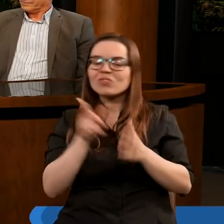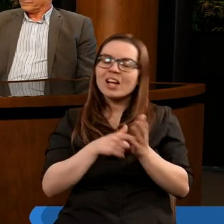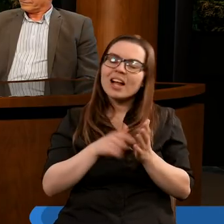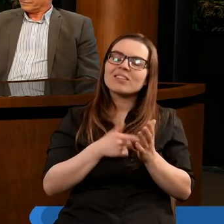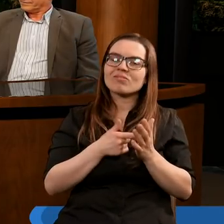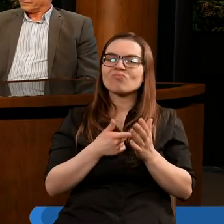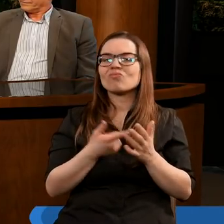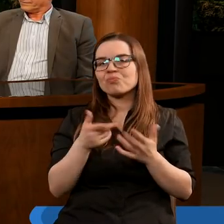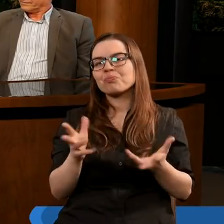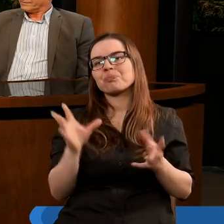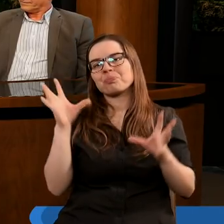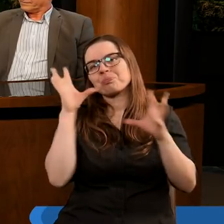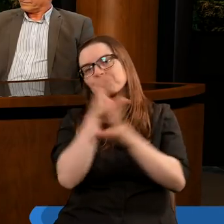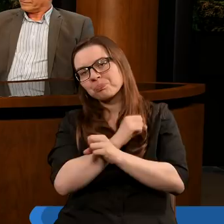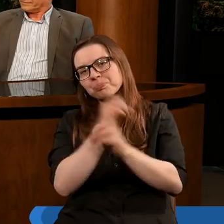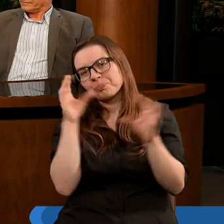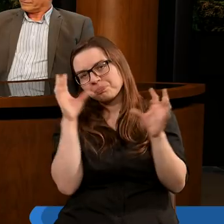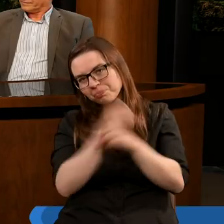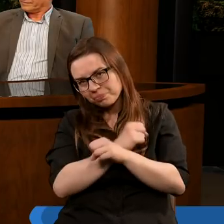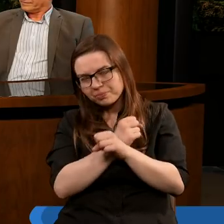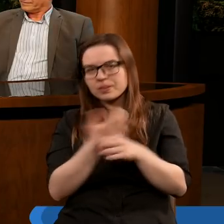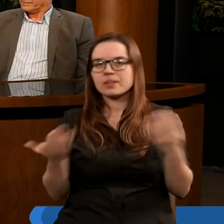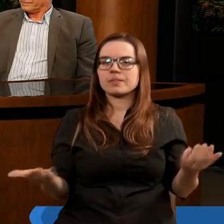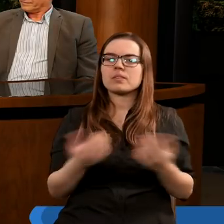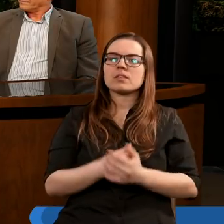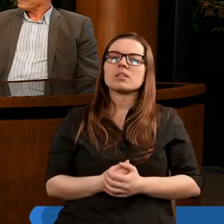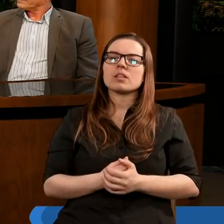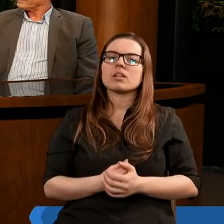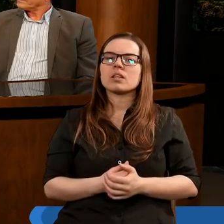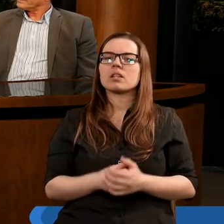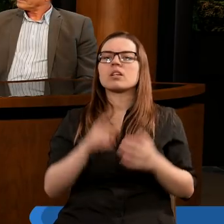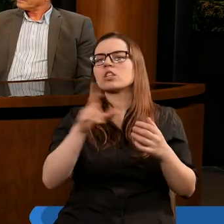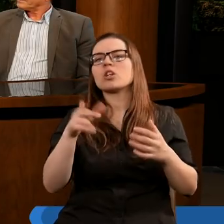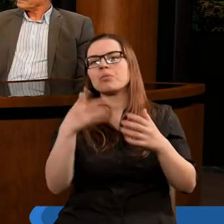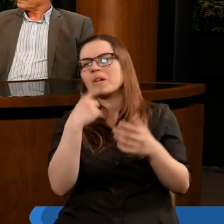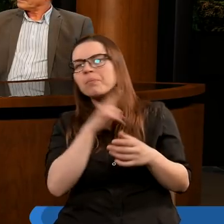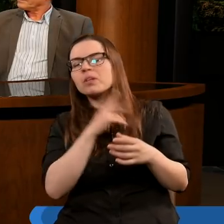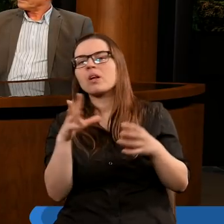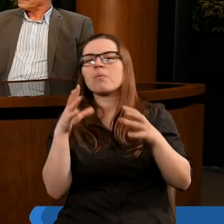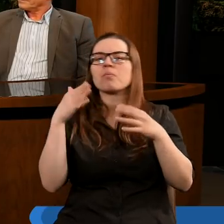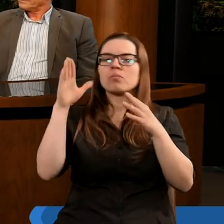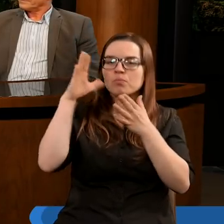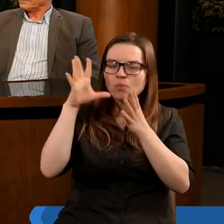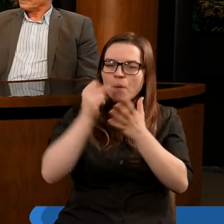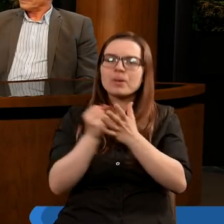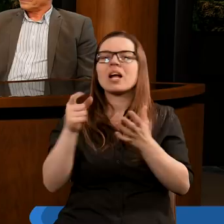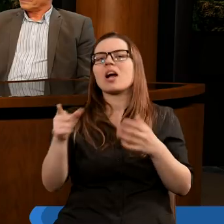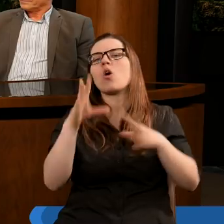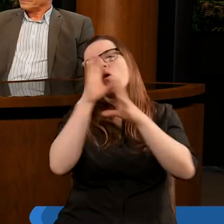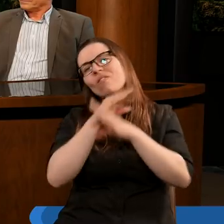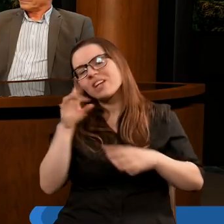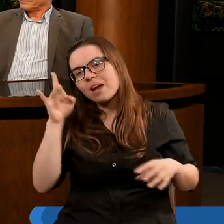tym chyba najczęściej chrześcijaństwo zapomniało. Ja myślę, że tu jest nawiązanie do czterech pierwszych przykazań, żeby oddać Bogu chwałę,